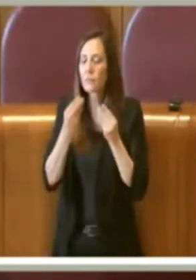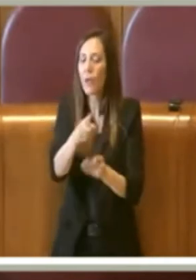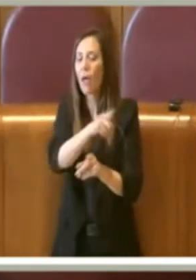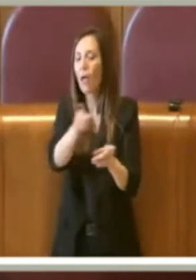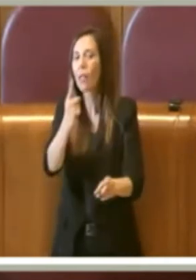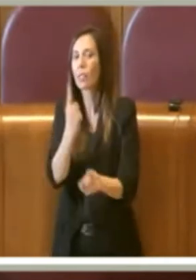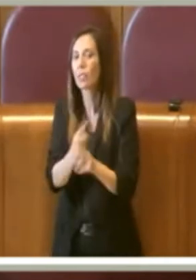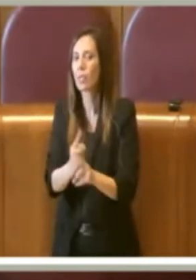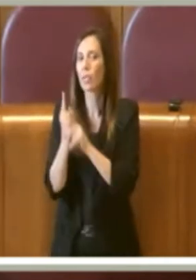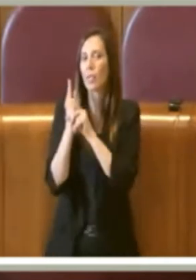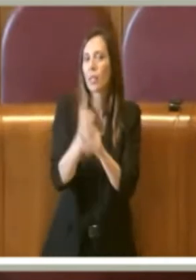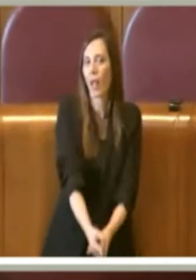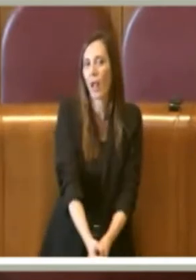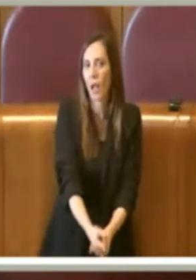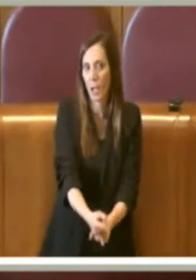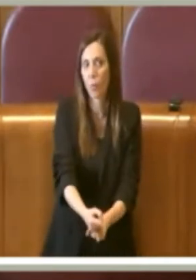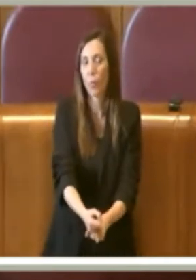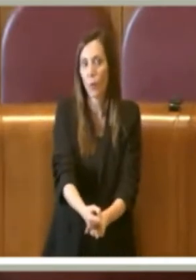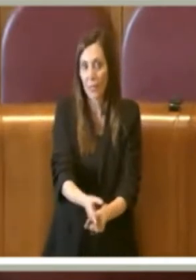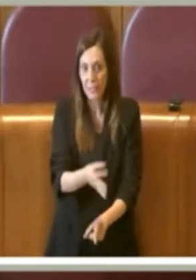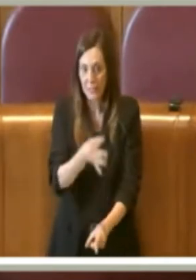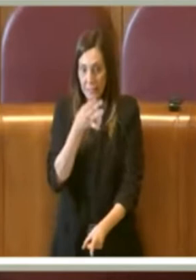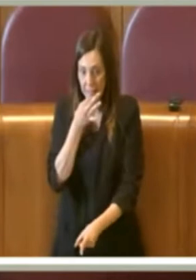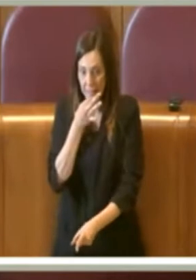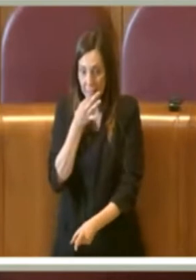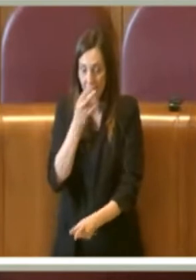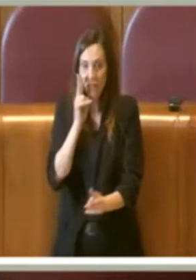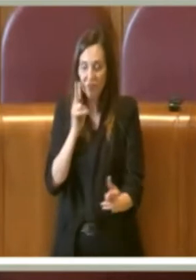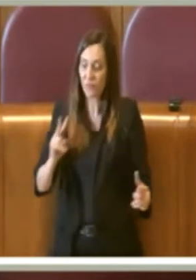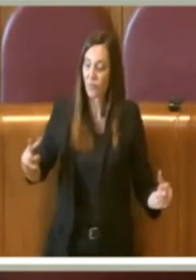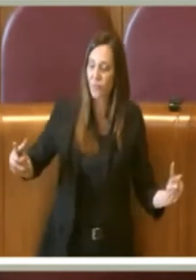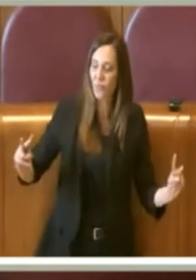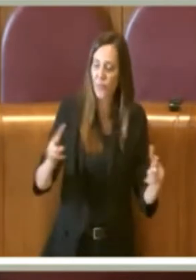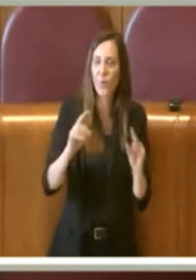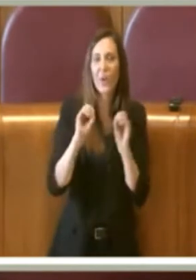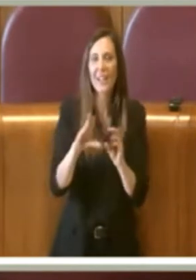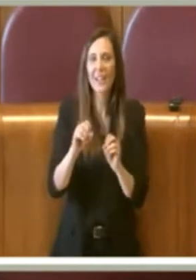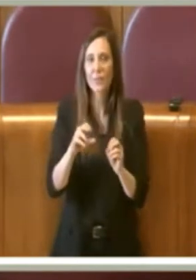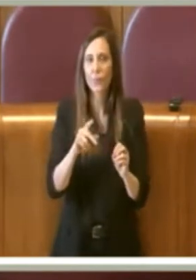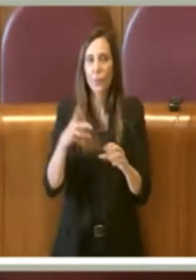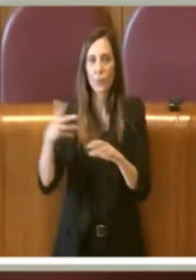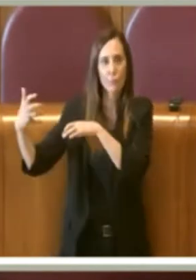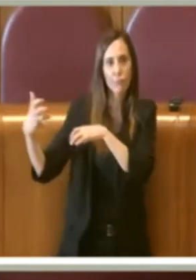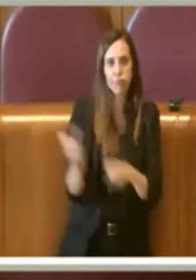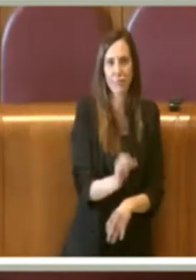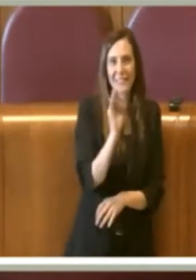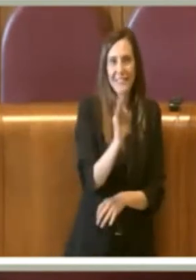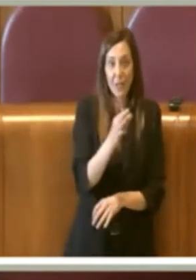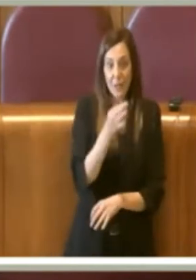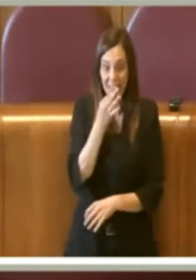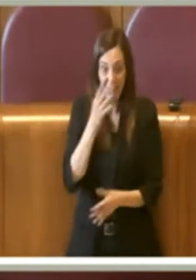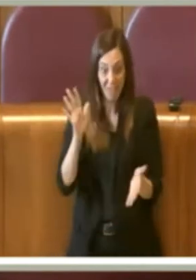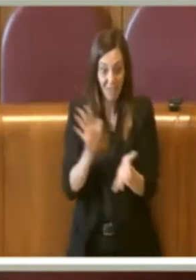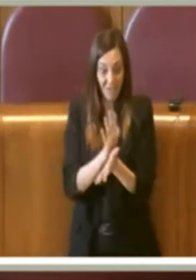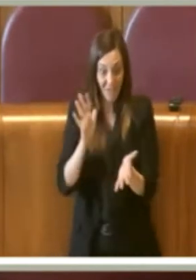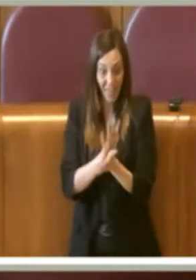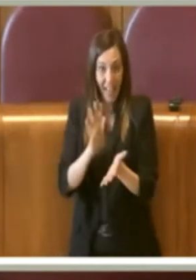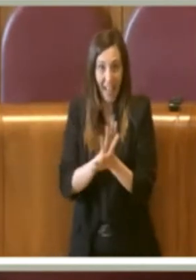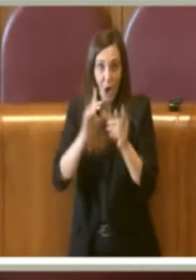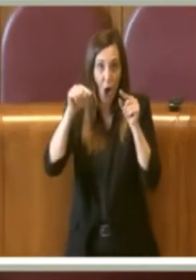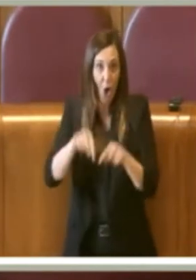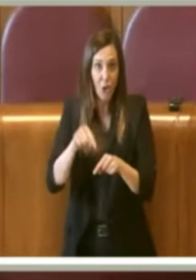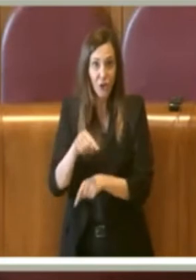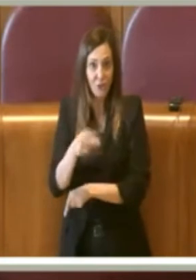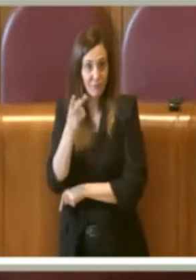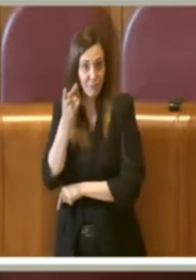chiara, ovviamente avvicinandosi alla visione rifiuti zero, perciò quelle feste ovviamente che oggi vediamo che